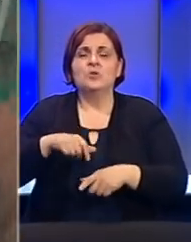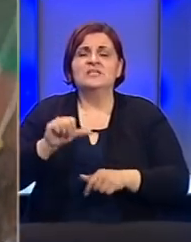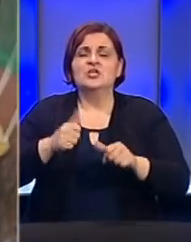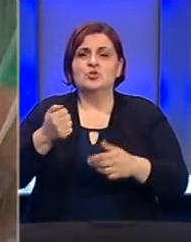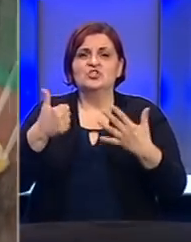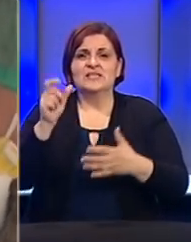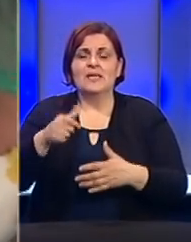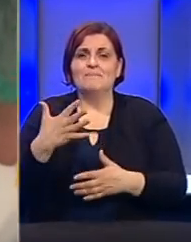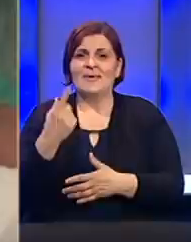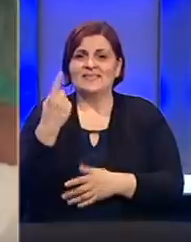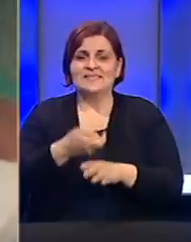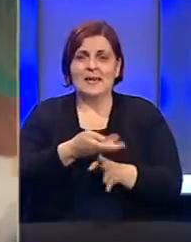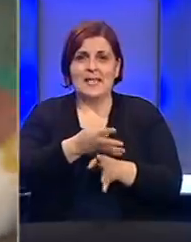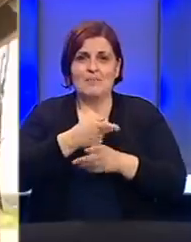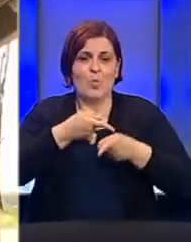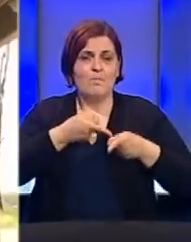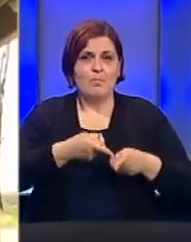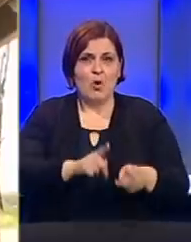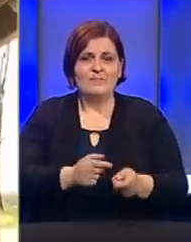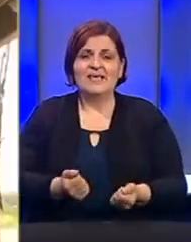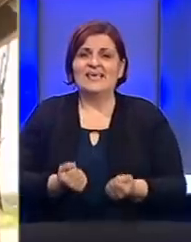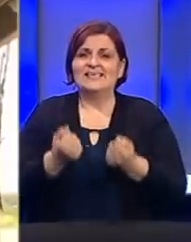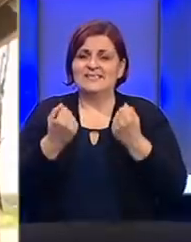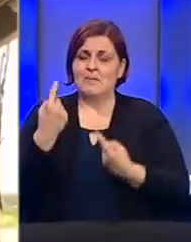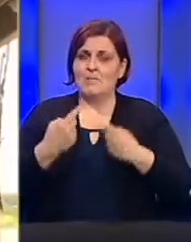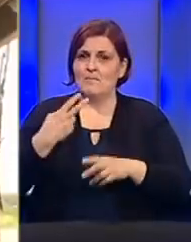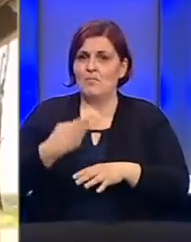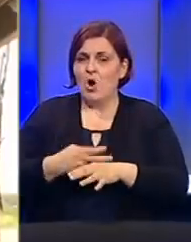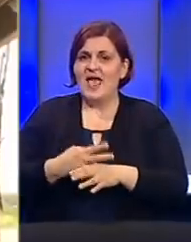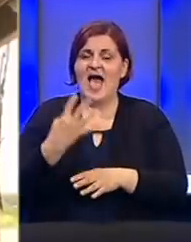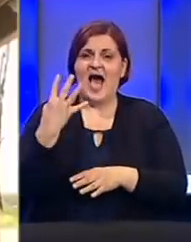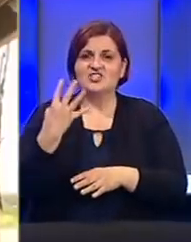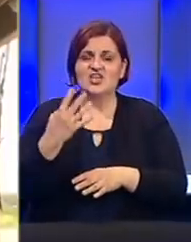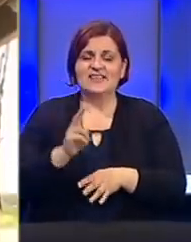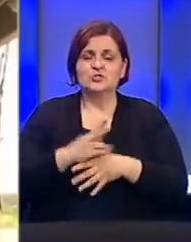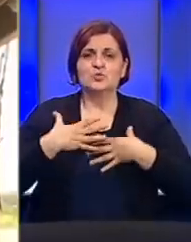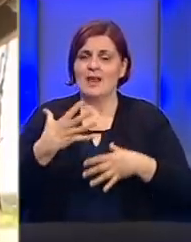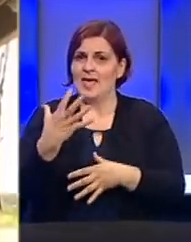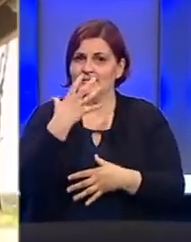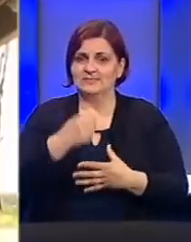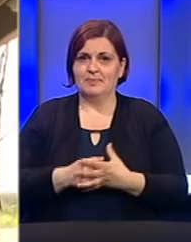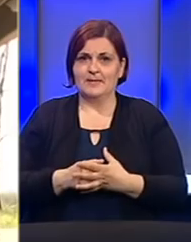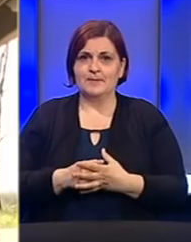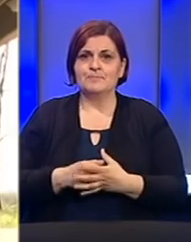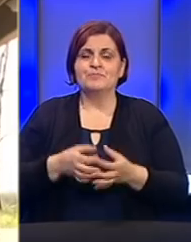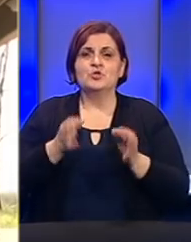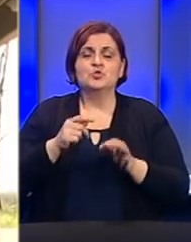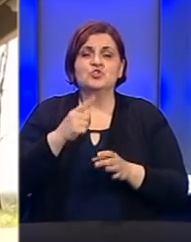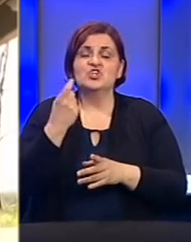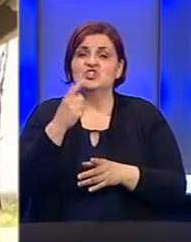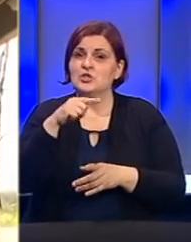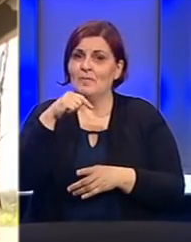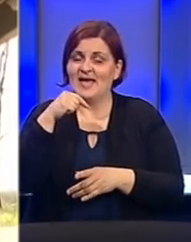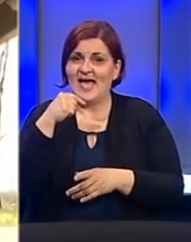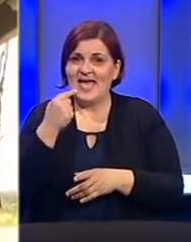osoba, 51 pacijenta je hospitalizovan sa teškom kliničkom slikom, a četiri pacijenta su na respiratoru. Epidemiolozi su još jednom